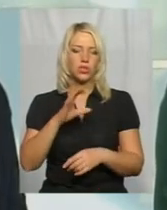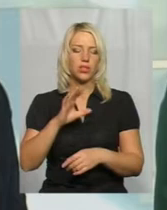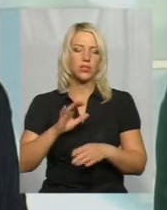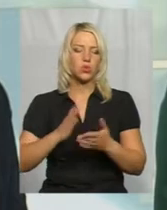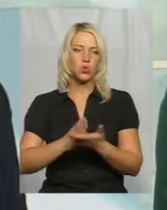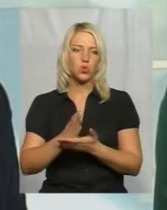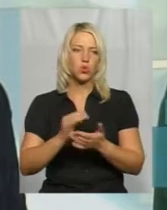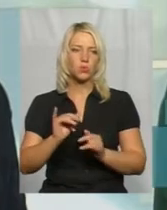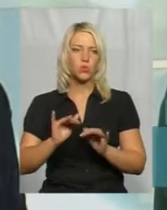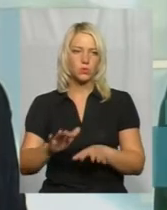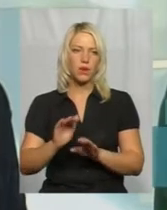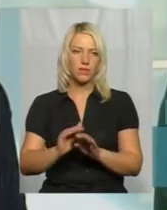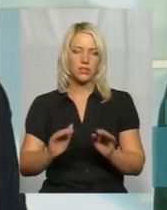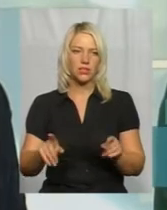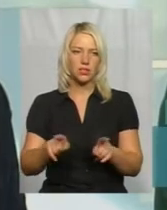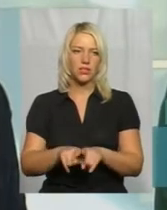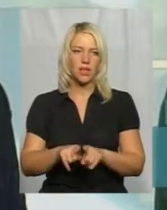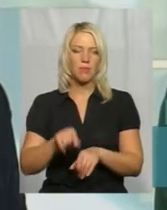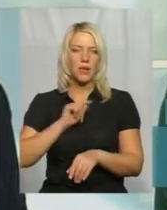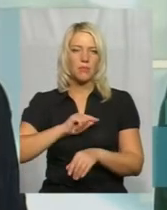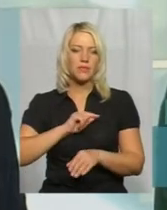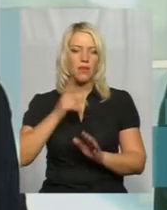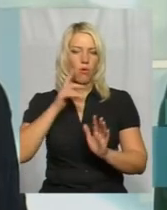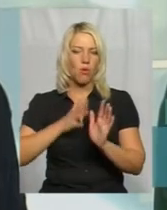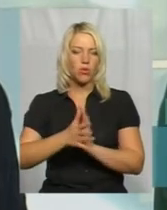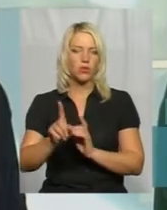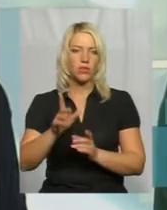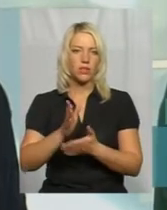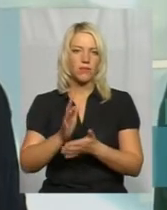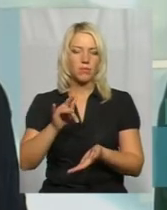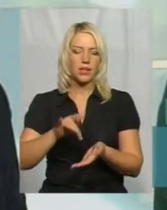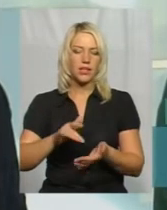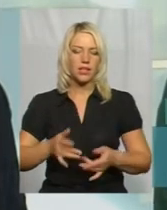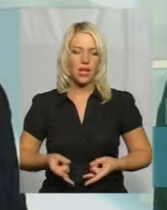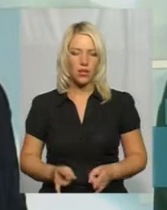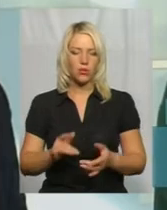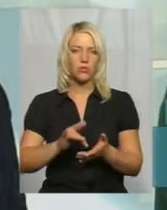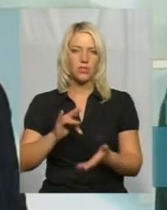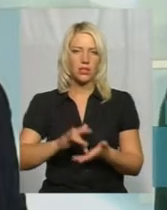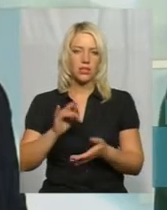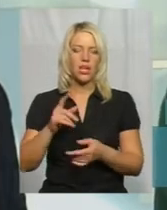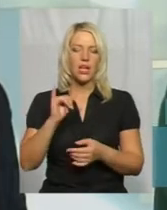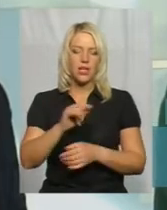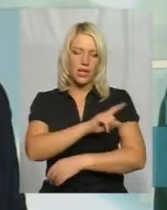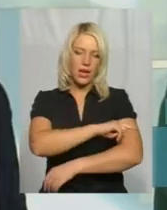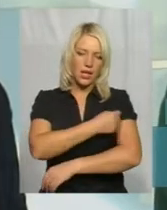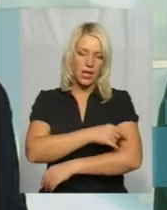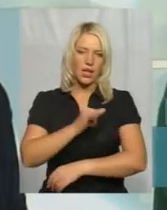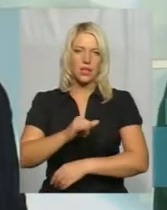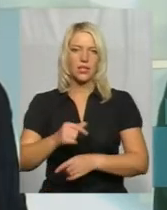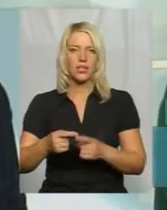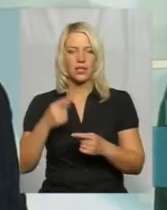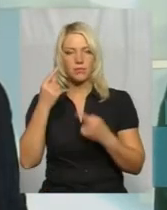дітей, і так само психологи, які є в перинатальному центрі, і лікарі, і медичні працівники. І за